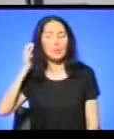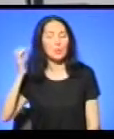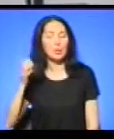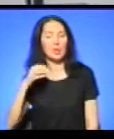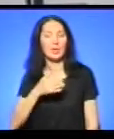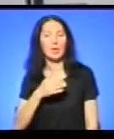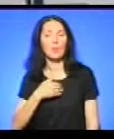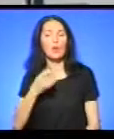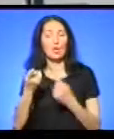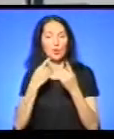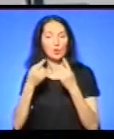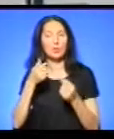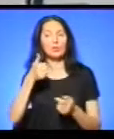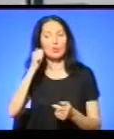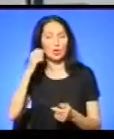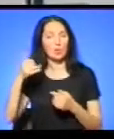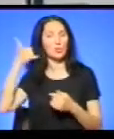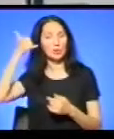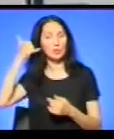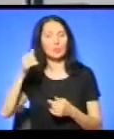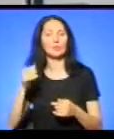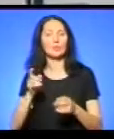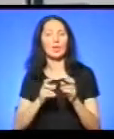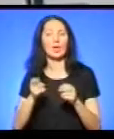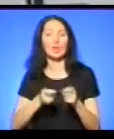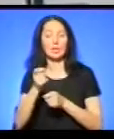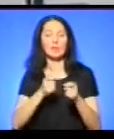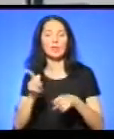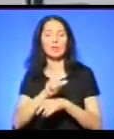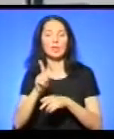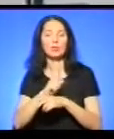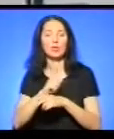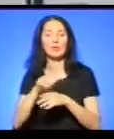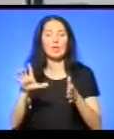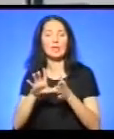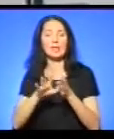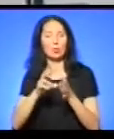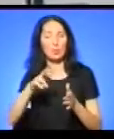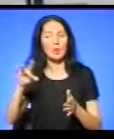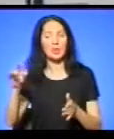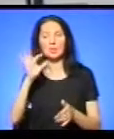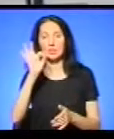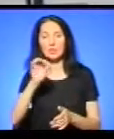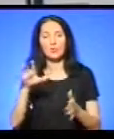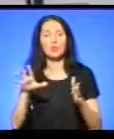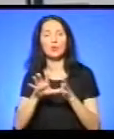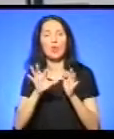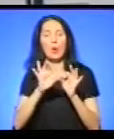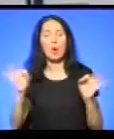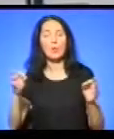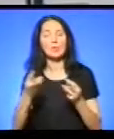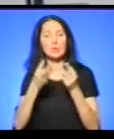І керівник тернопільських районних електромереж сказав, що кабель загорівся через те, що забудовник, який зводить там котедж,